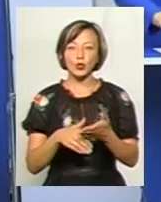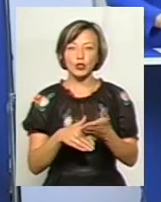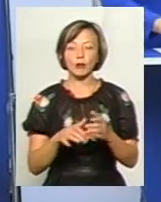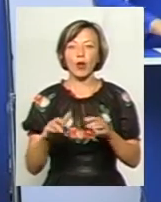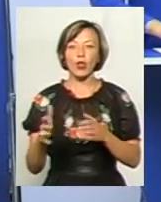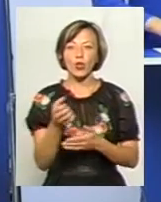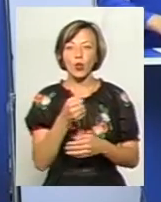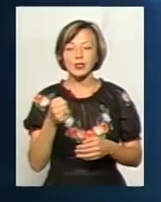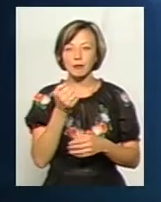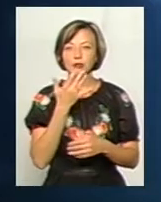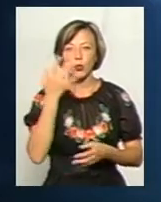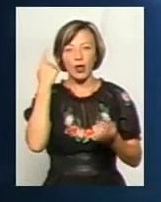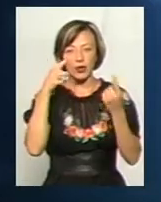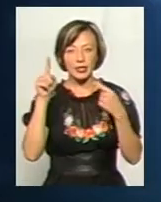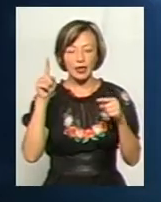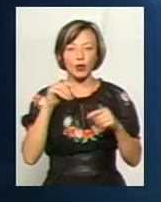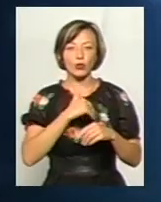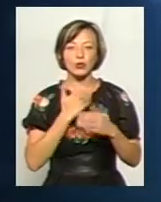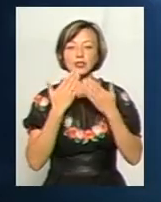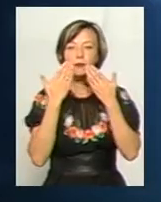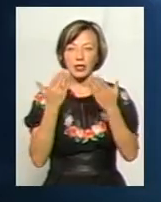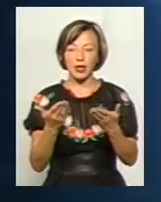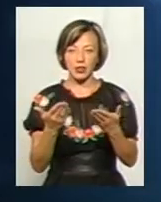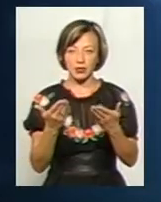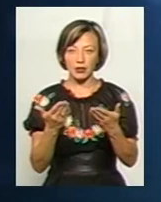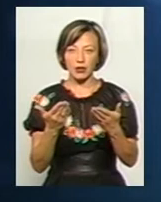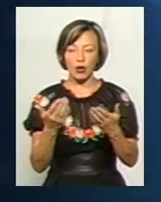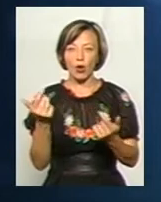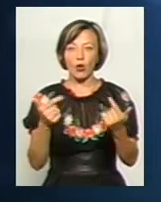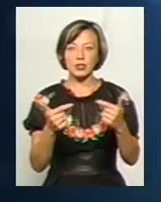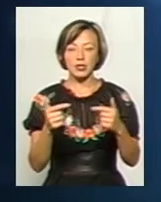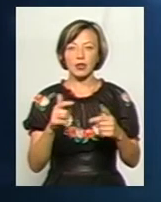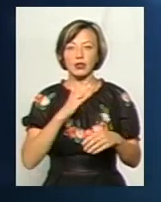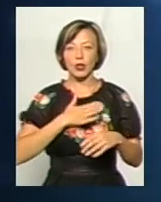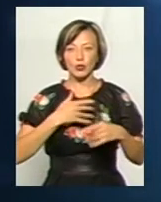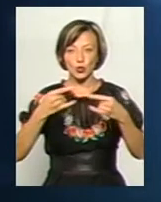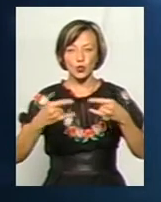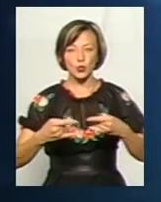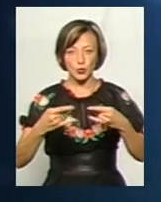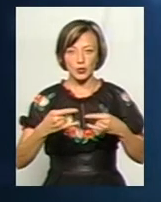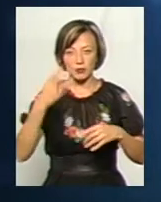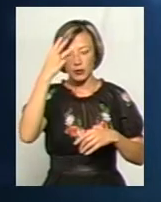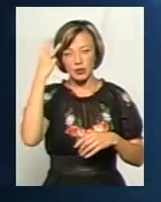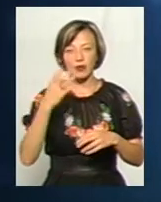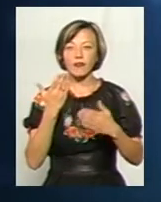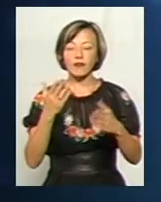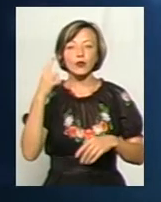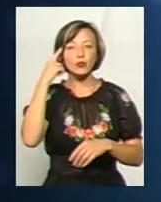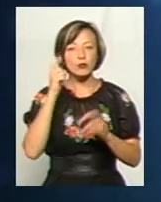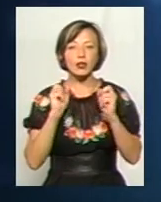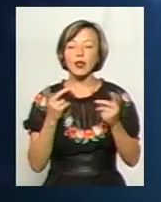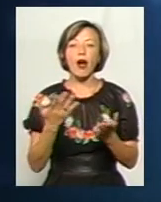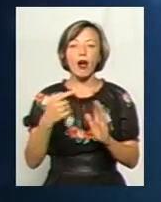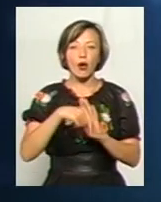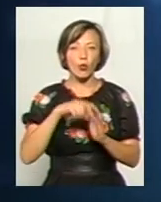національної ідеї. Хочу запитати гостей з нашої паралельної студії, як гадаєте ви, яка